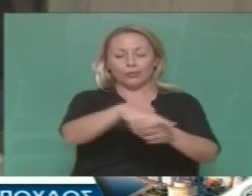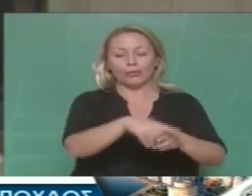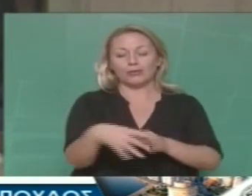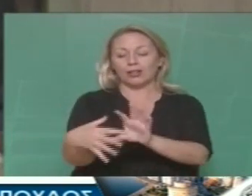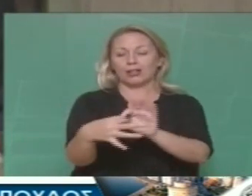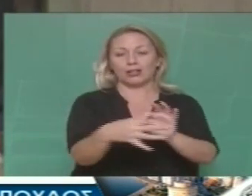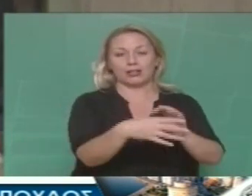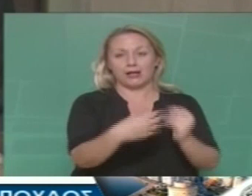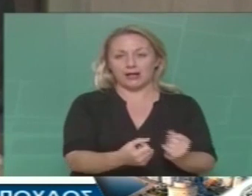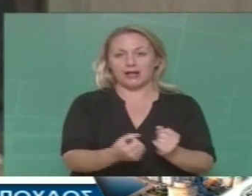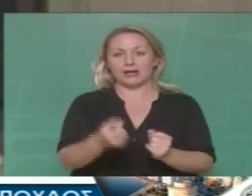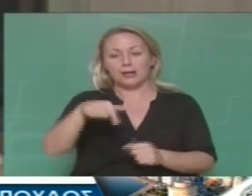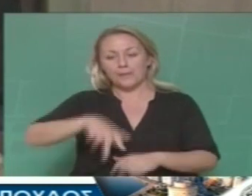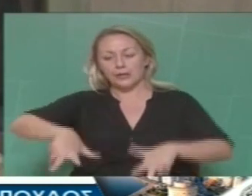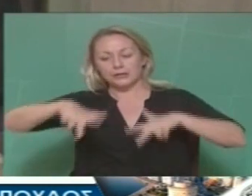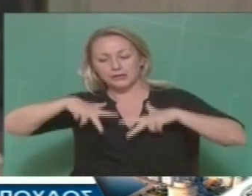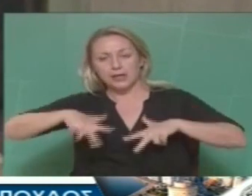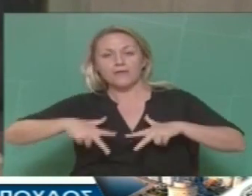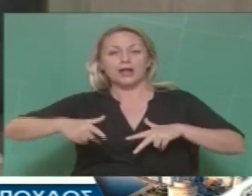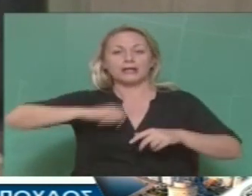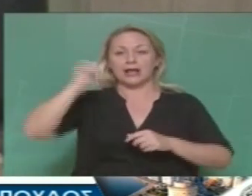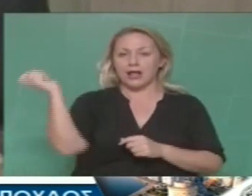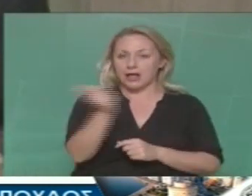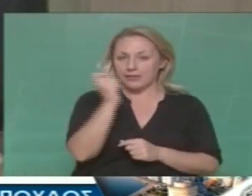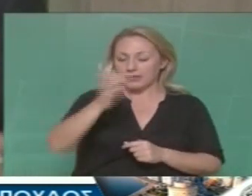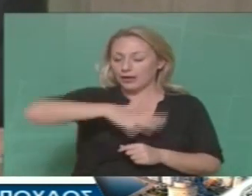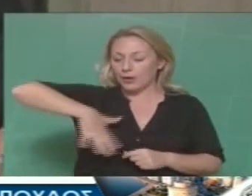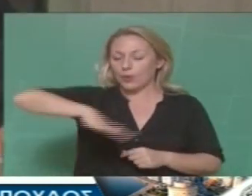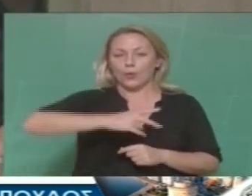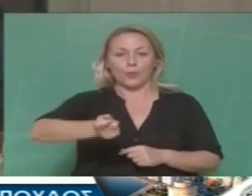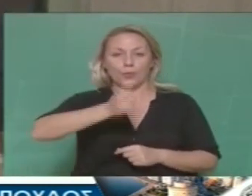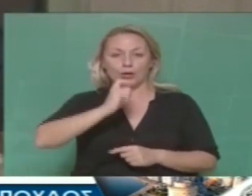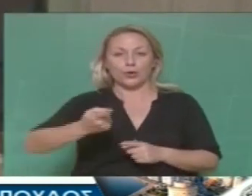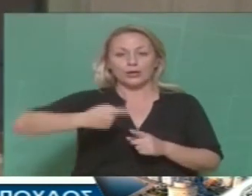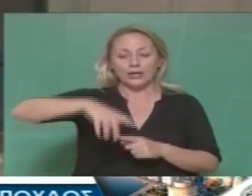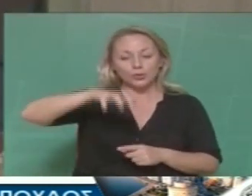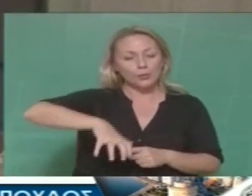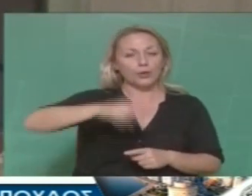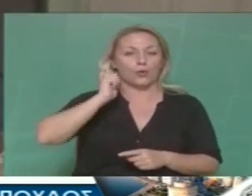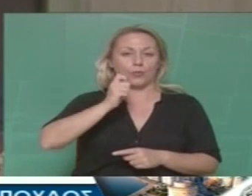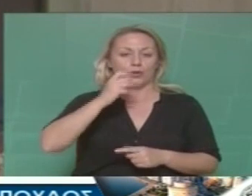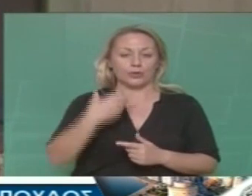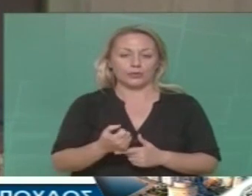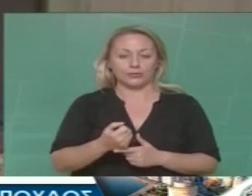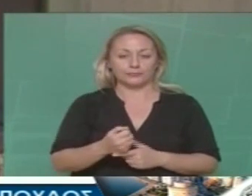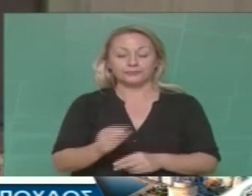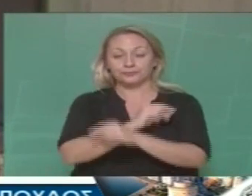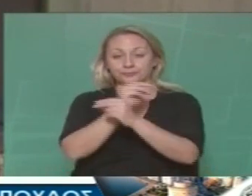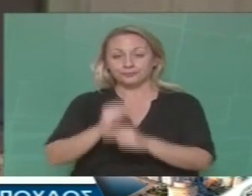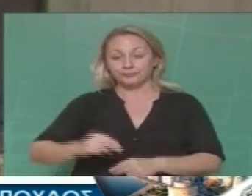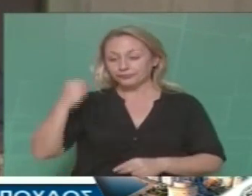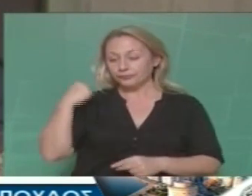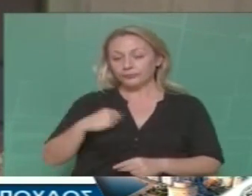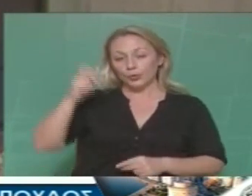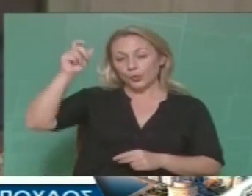Κεντρική και τοπική. Από αυτή την άποψη, εμείς θα συμφωνήσουμε με αυτό που είπε ο Δήμαρχος,